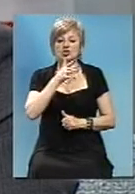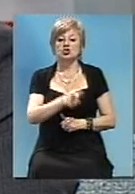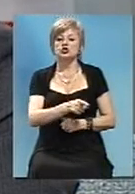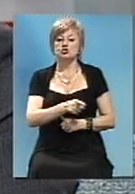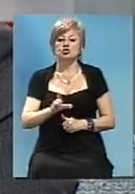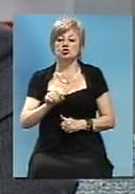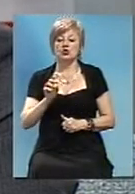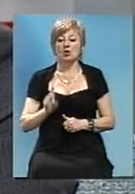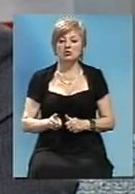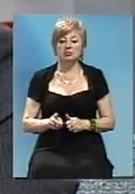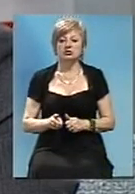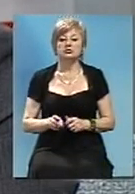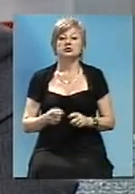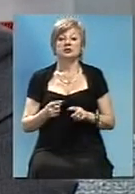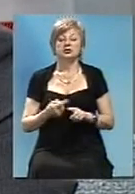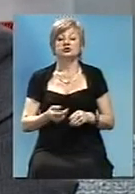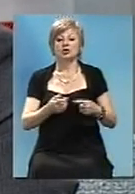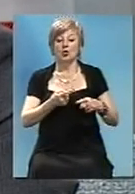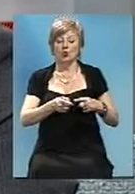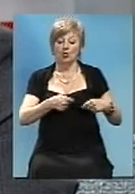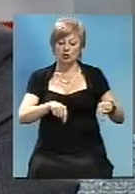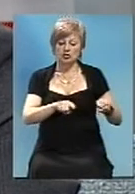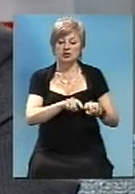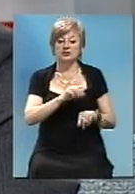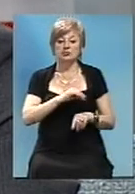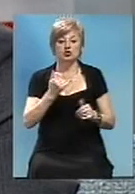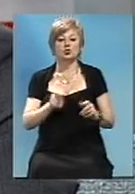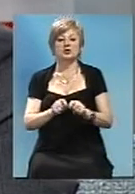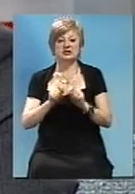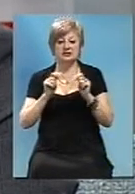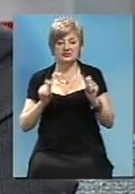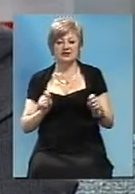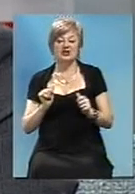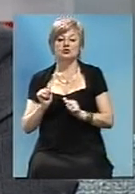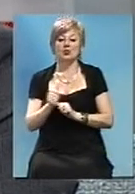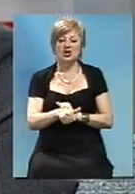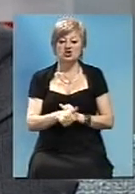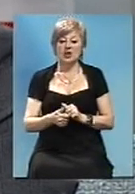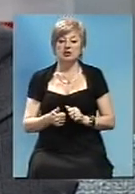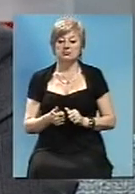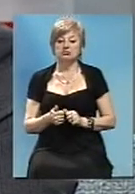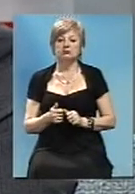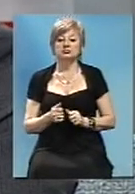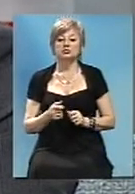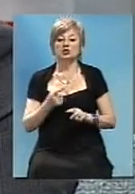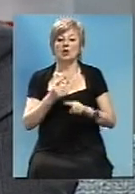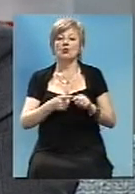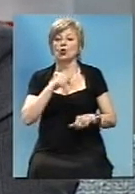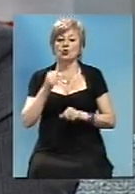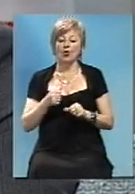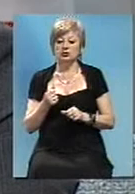Тобто ми цісток роботи, який сьогодні відкривали з опереженням, відкривали на полгода.